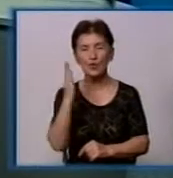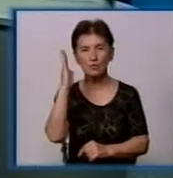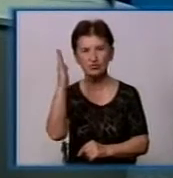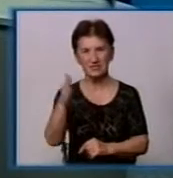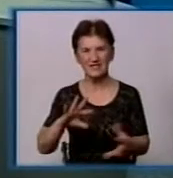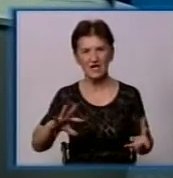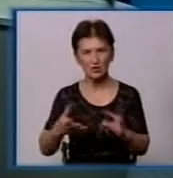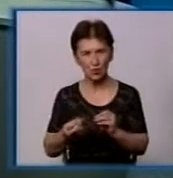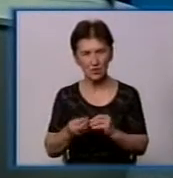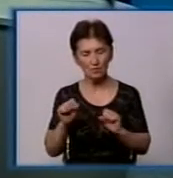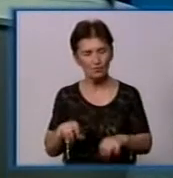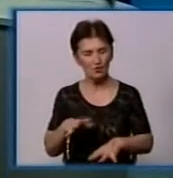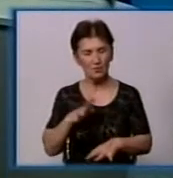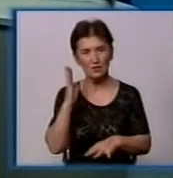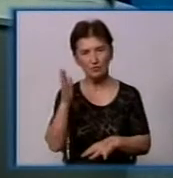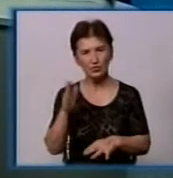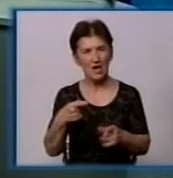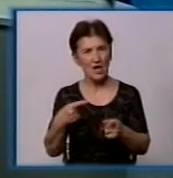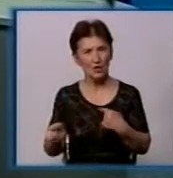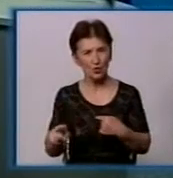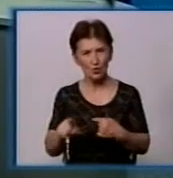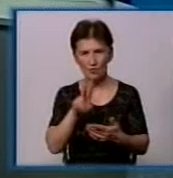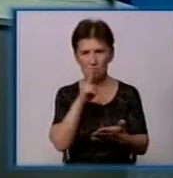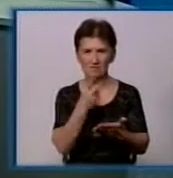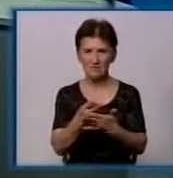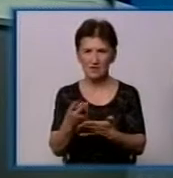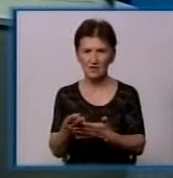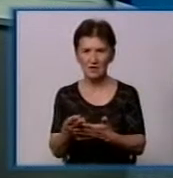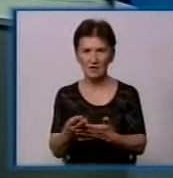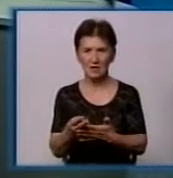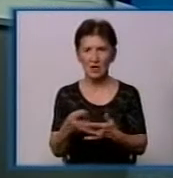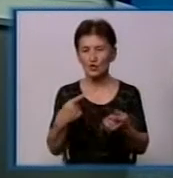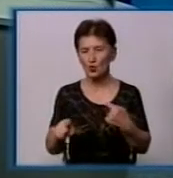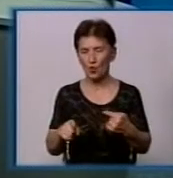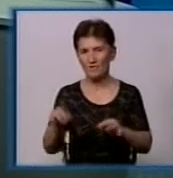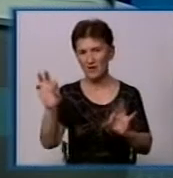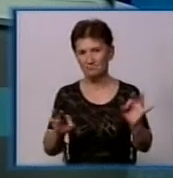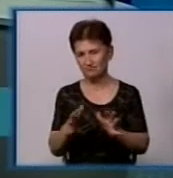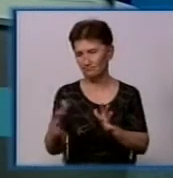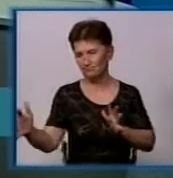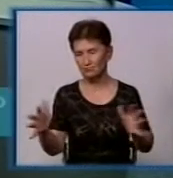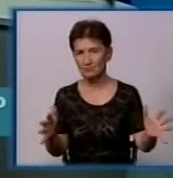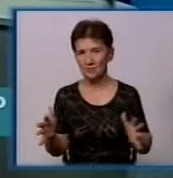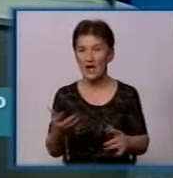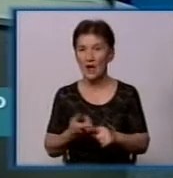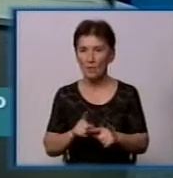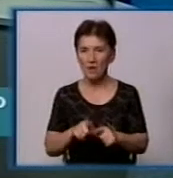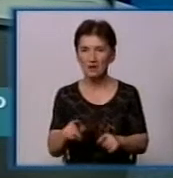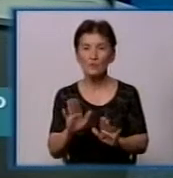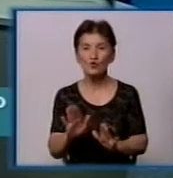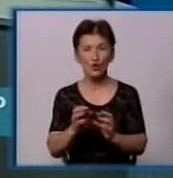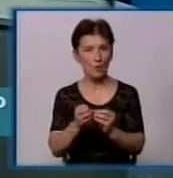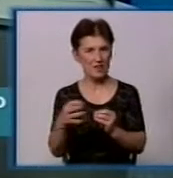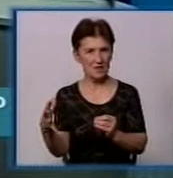Возможно, це будуть інші контейнери другого вида, іншого масштаба. І тому це 15 контейнерів. Чому